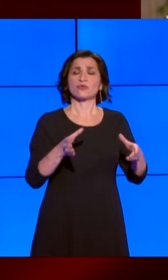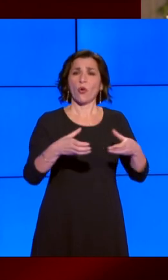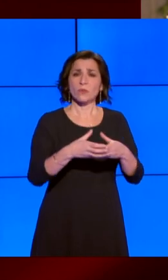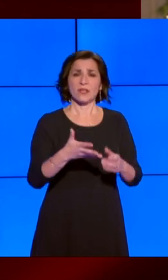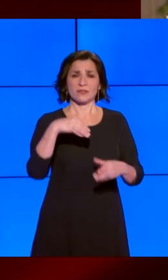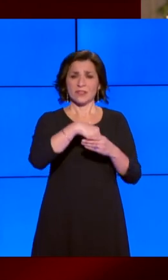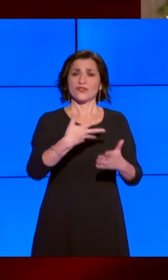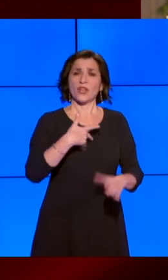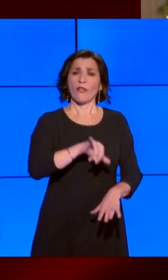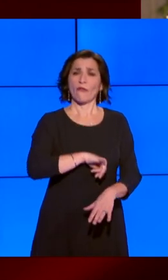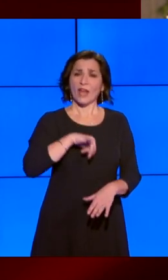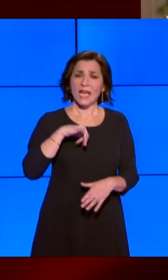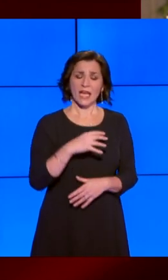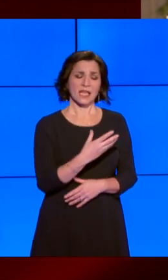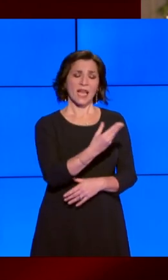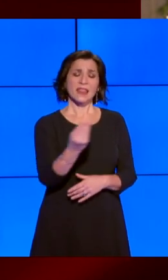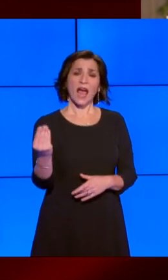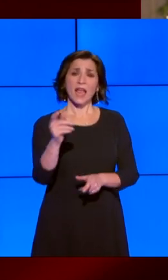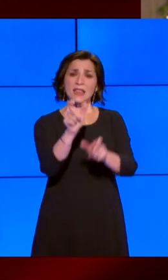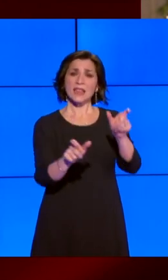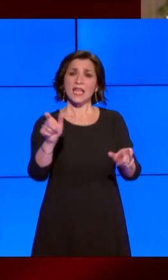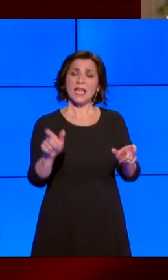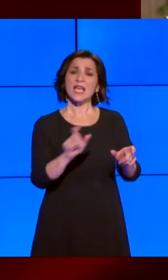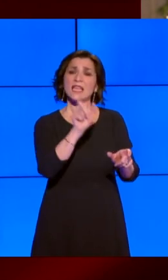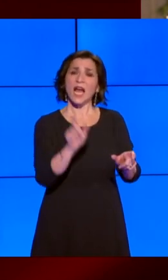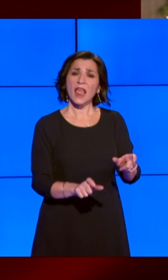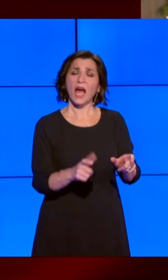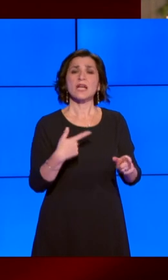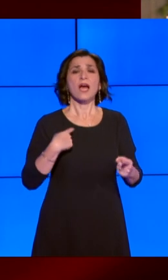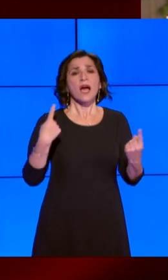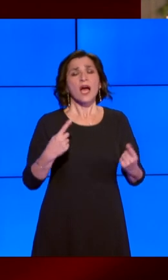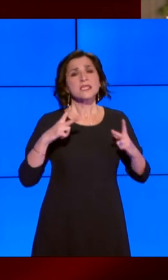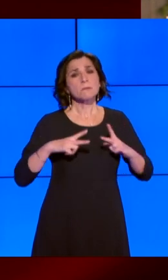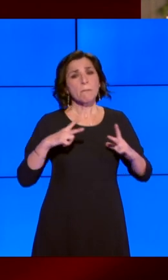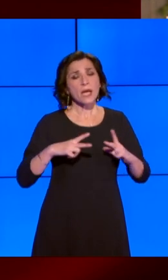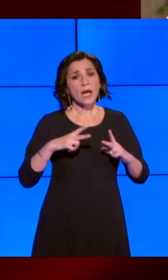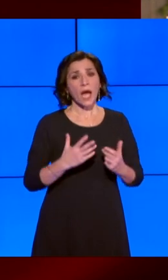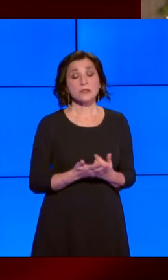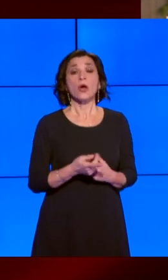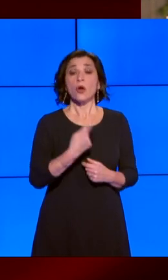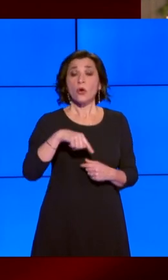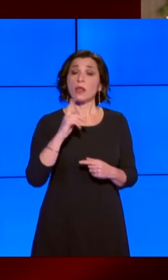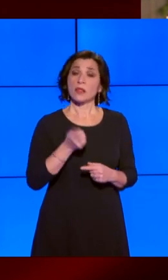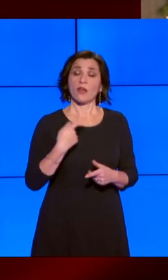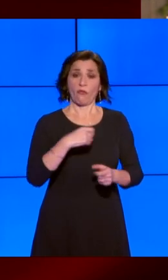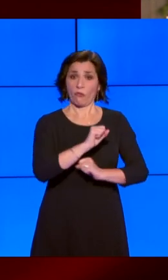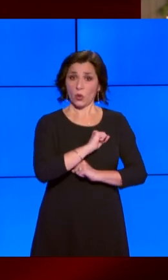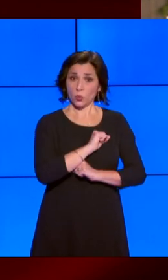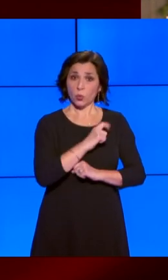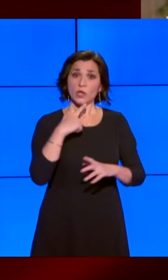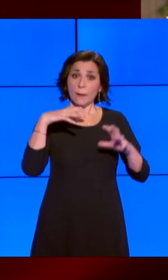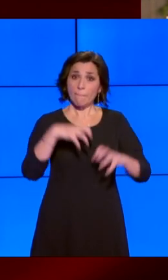tanti italiani. Dobbiamo aver fiducia e impegnarci attivamente nel comune interesse.